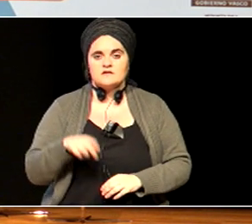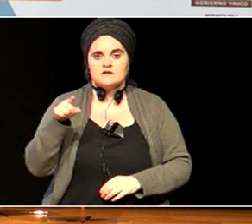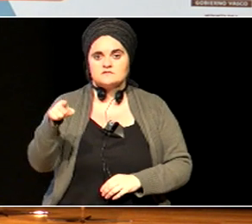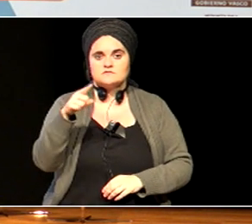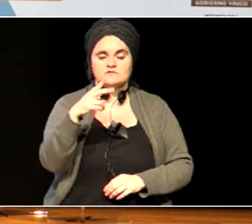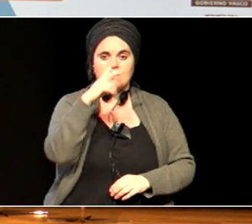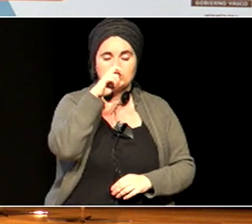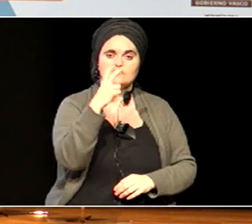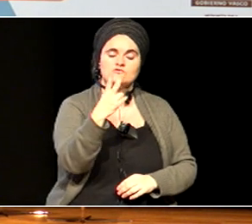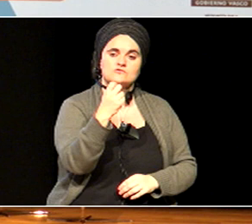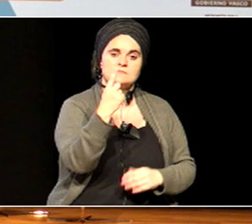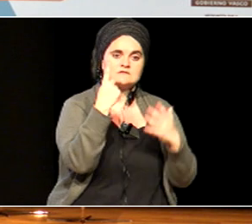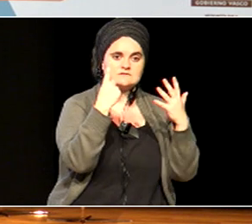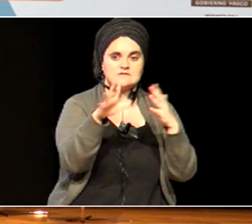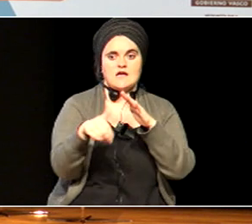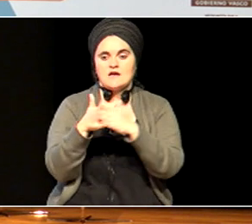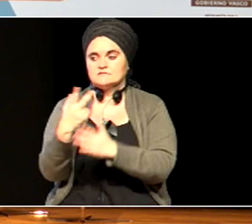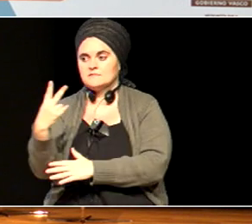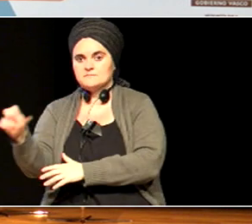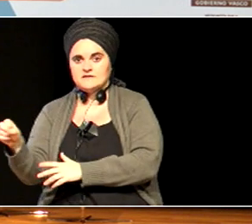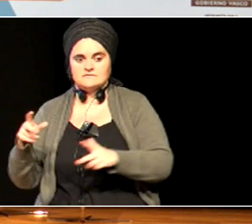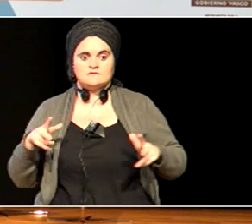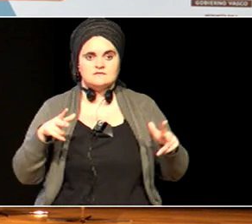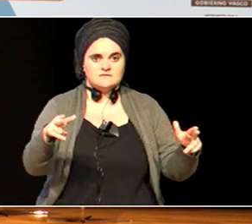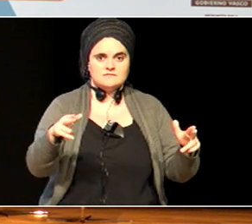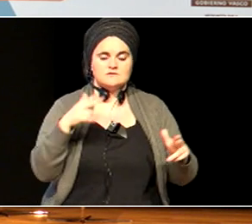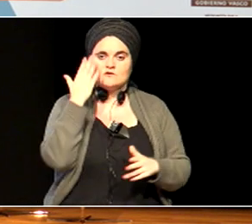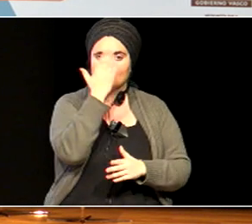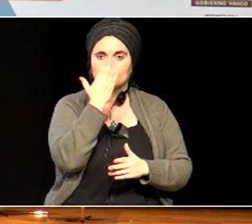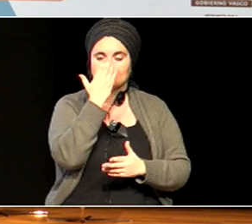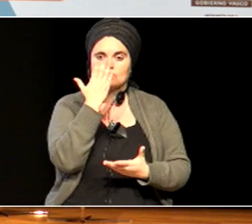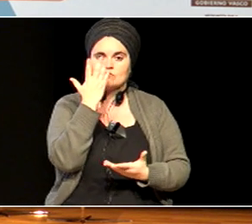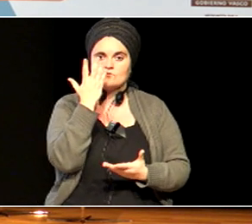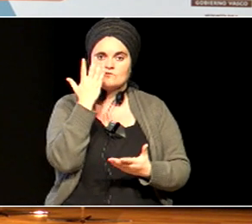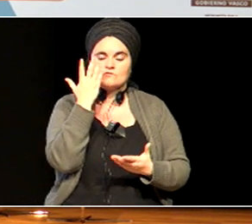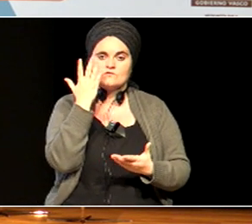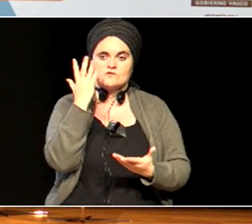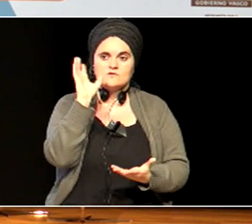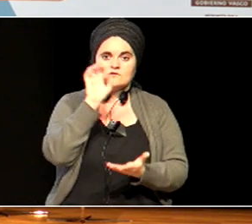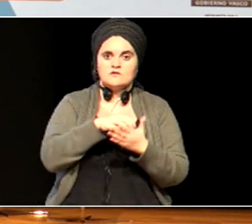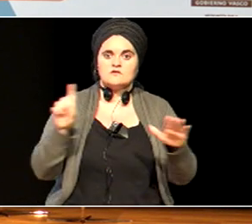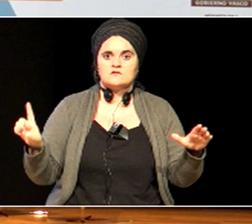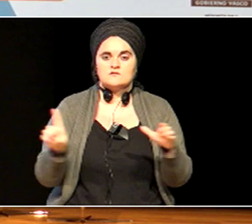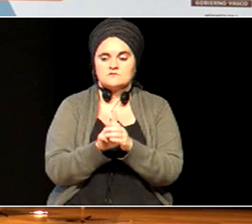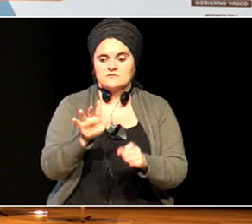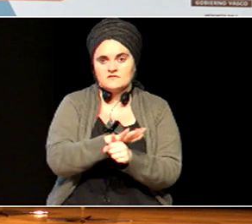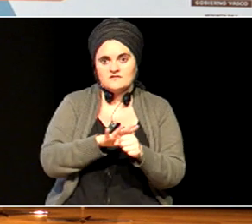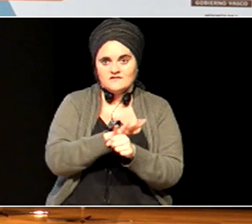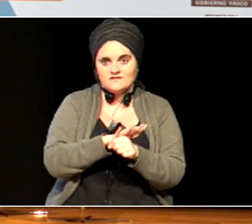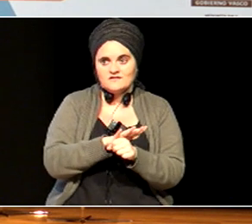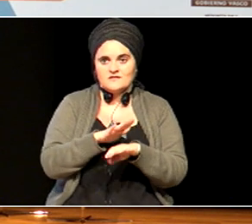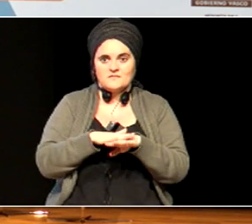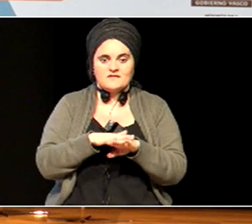ogeira bitartean garatzen ari garen eskola inklusiboaren eta kultura artekoaren ere muan ikasle etorkinei